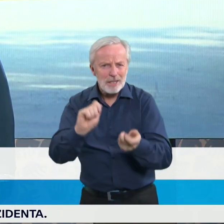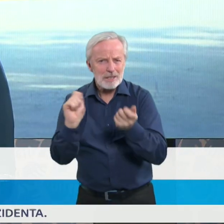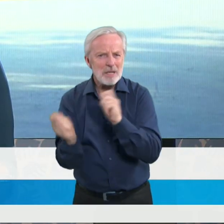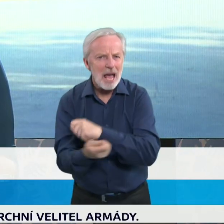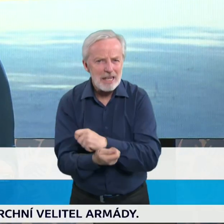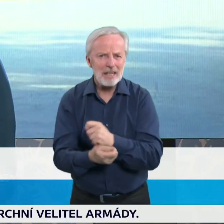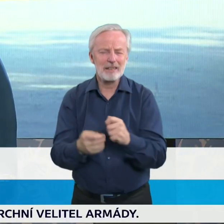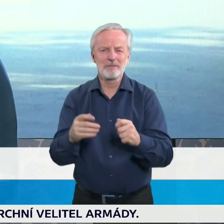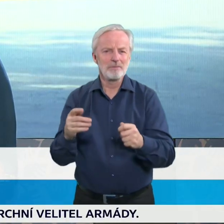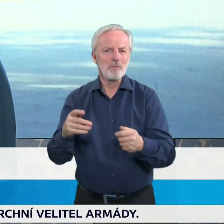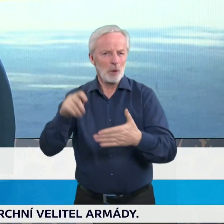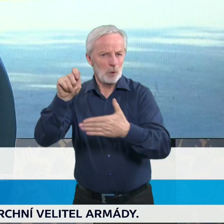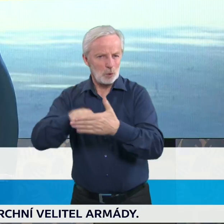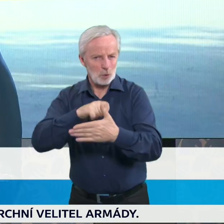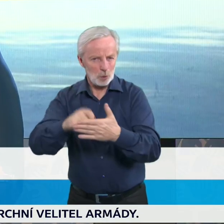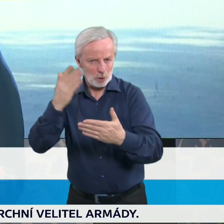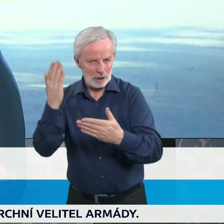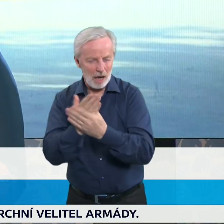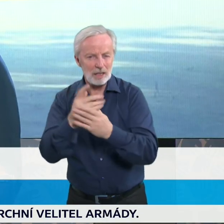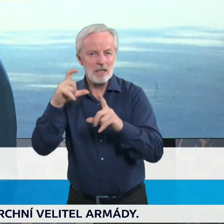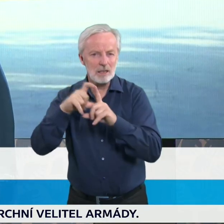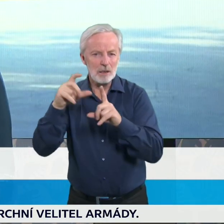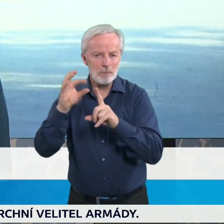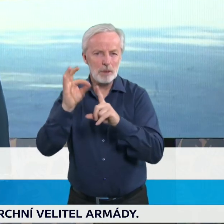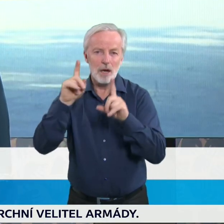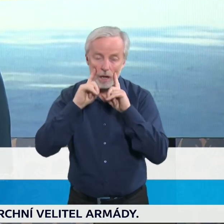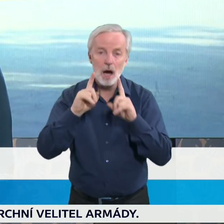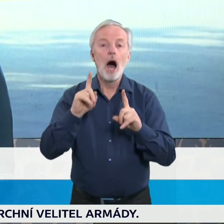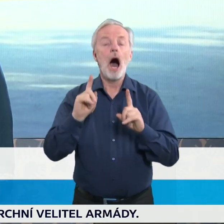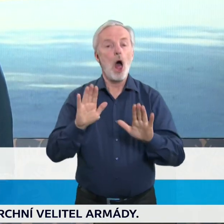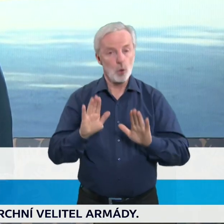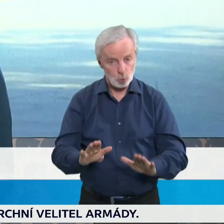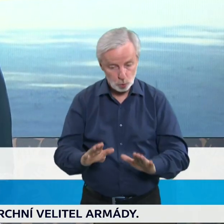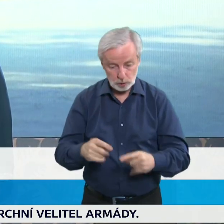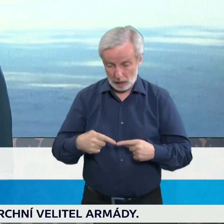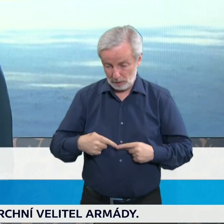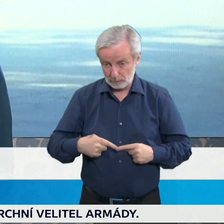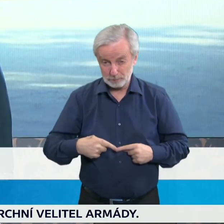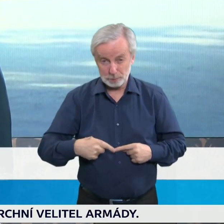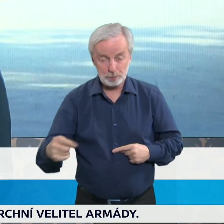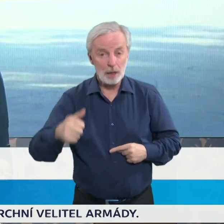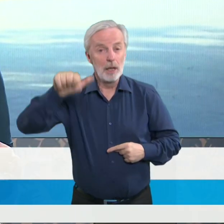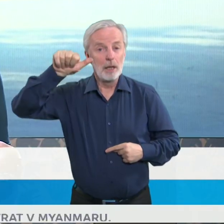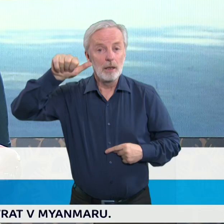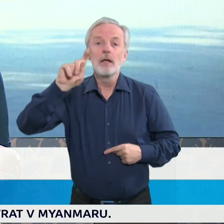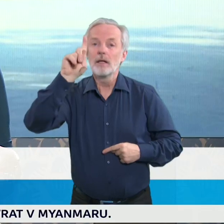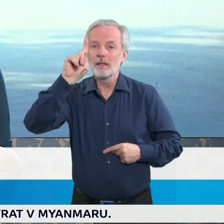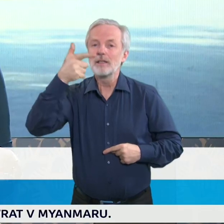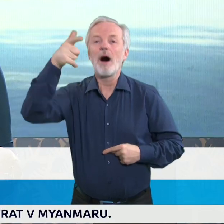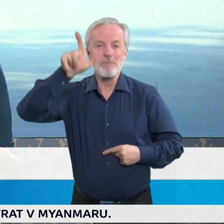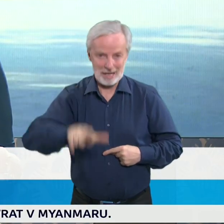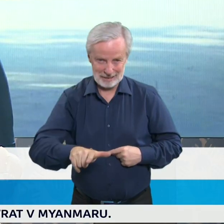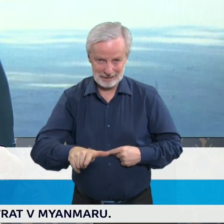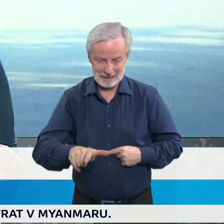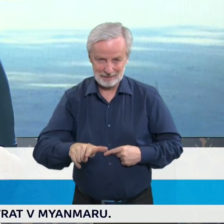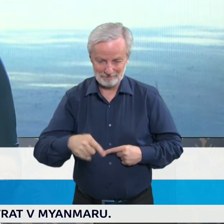takže bude účinnost od třetího, ale zase do třetího. To znamená, aby to bylo přesně dva měsíce. Je